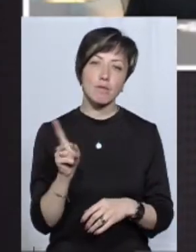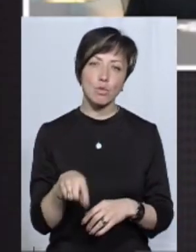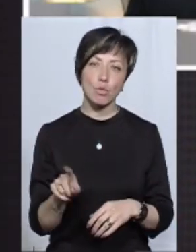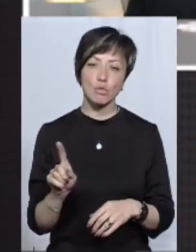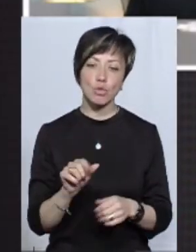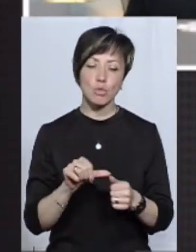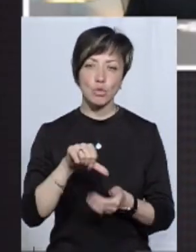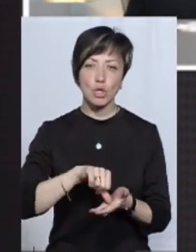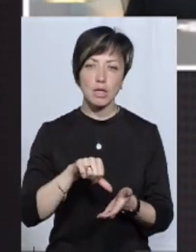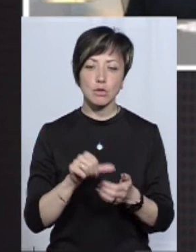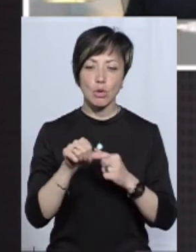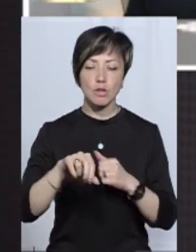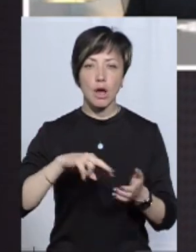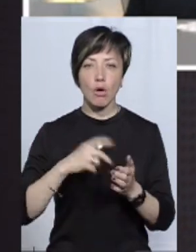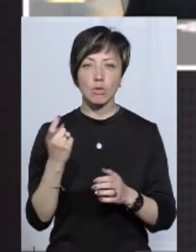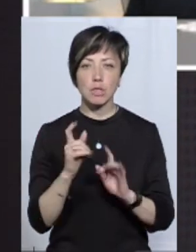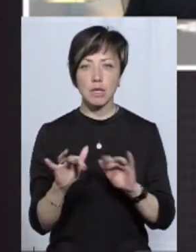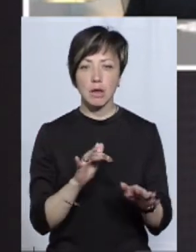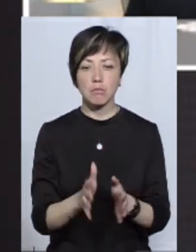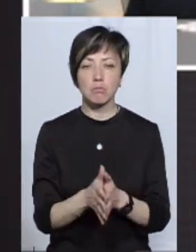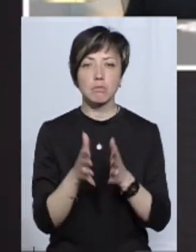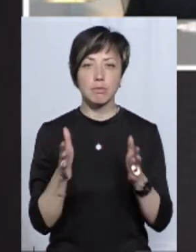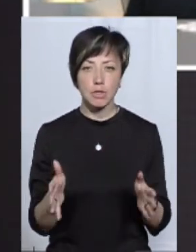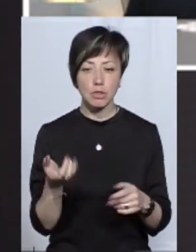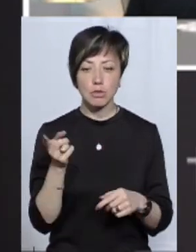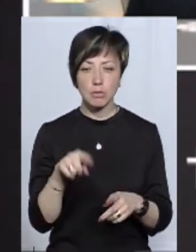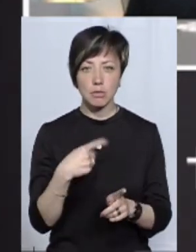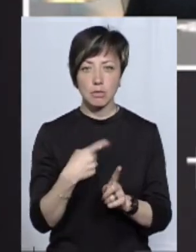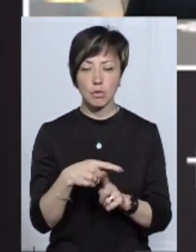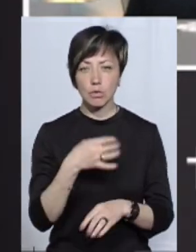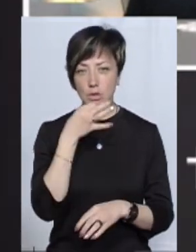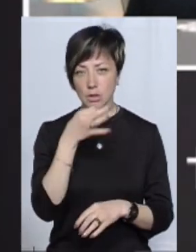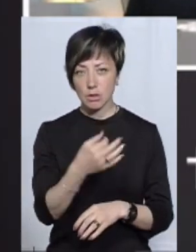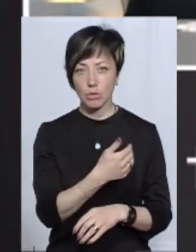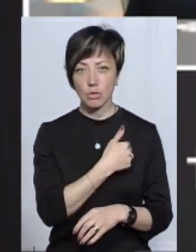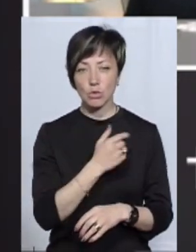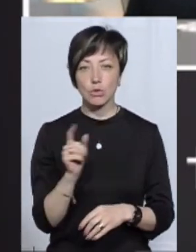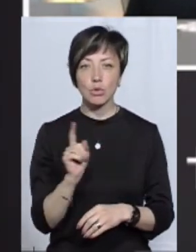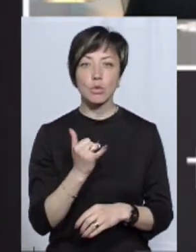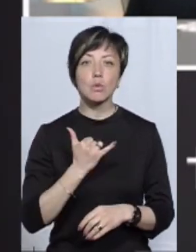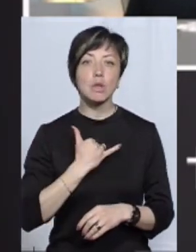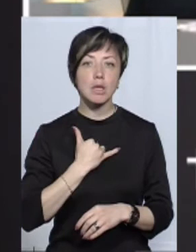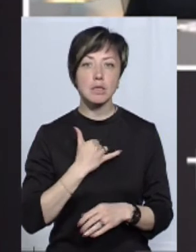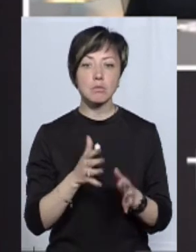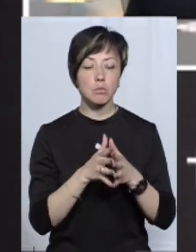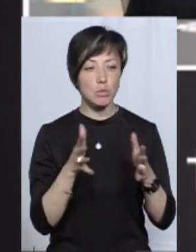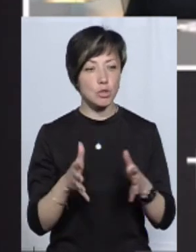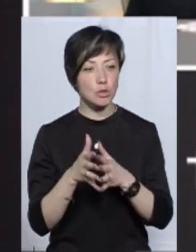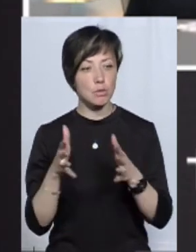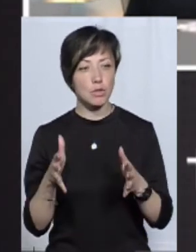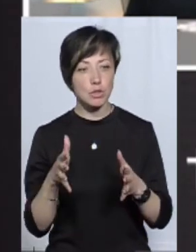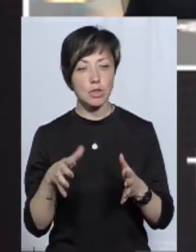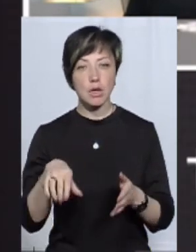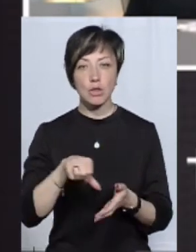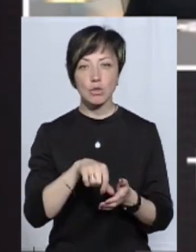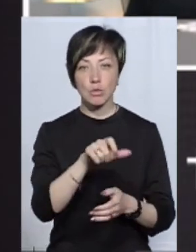щоб суб'єктів зовнішньої економічної діяльності в регіоні було як можна більше. Мало того, я хочу сказати, що в нас все більше і більше суб